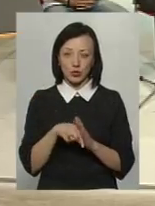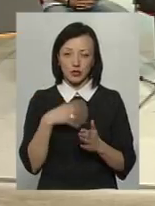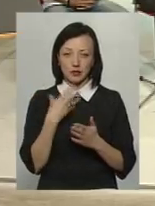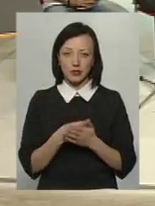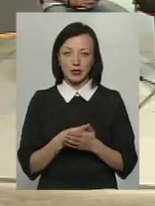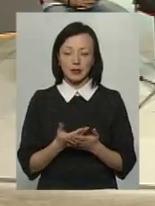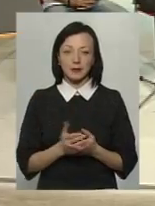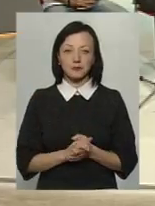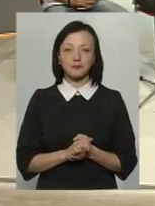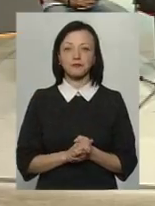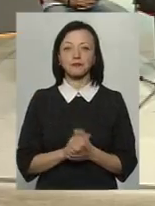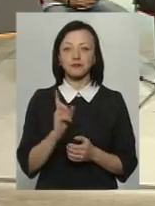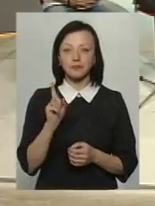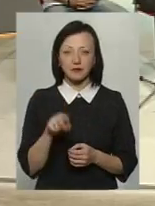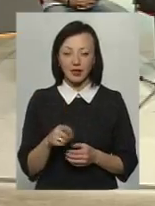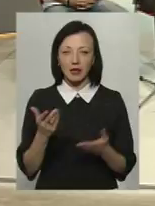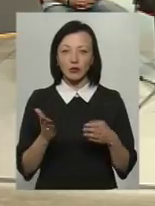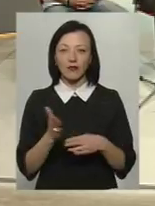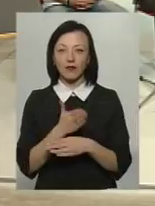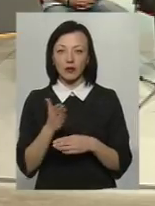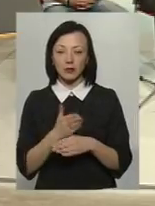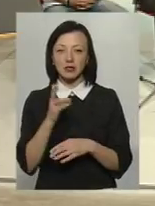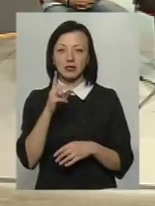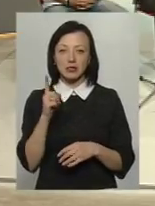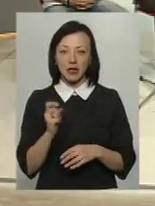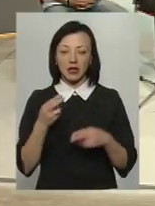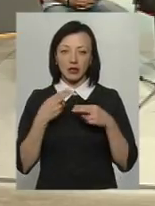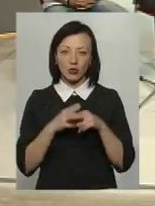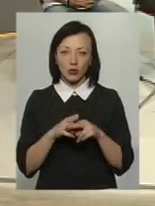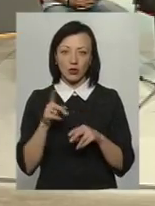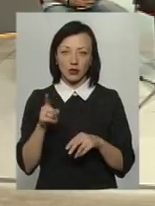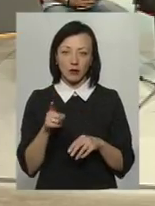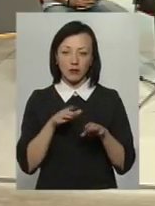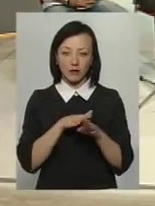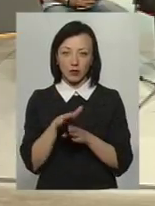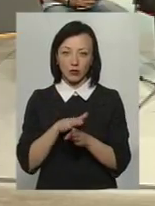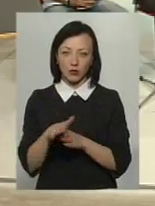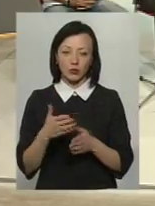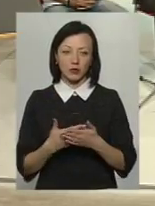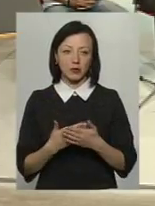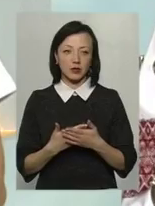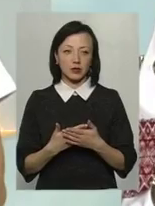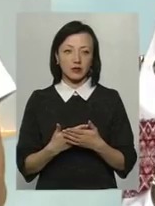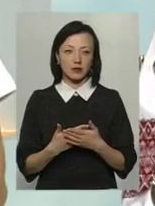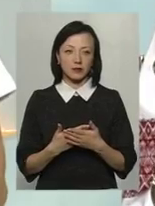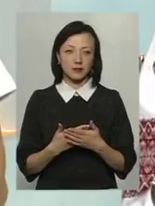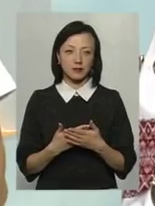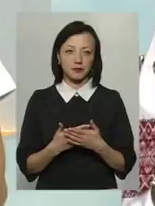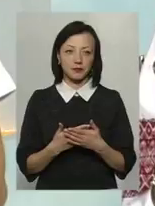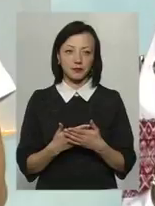свої. Тобто, навіть, якщо вони вироблені за технологіями, які там, притримуються, отої філософії